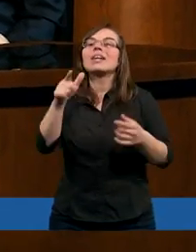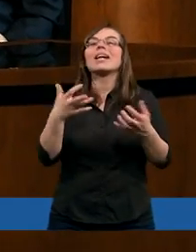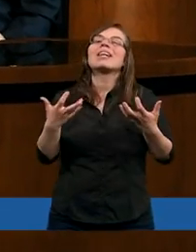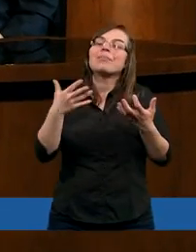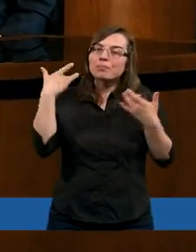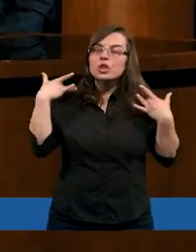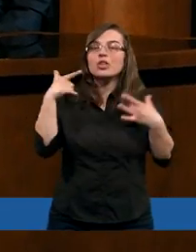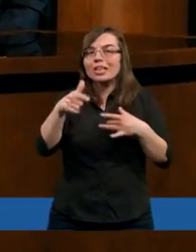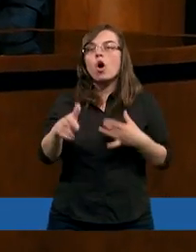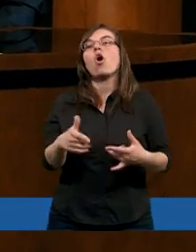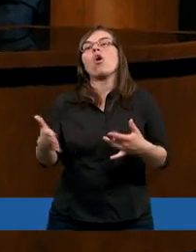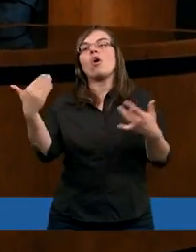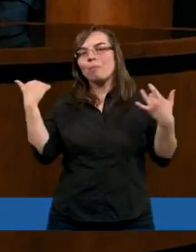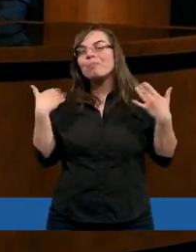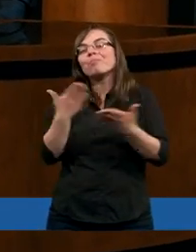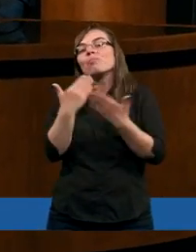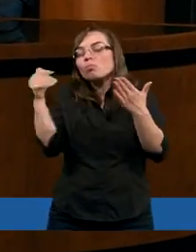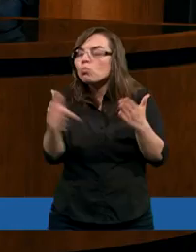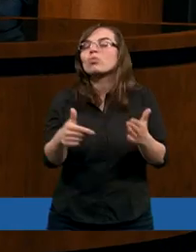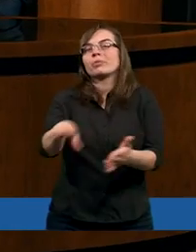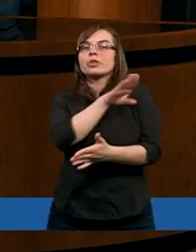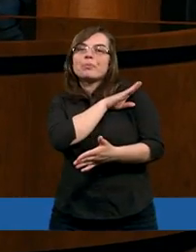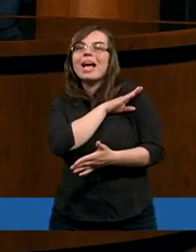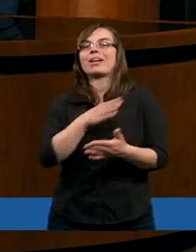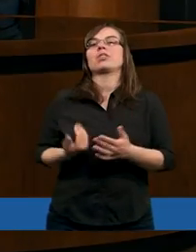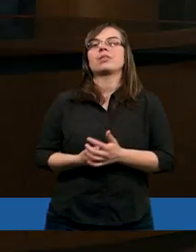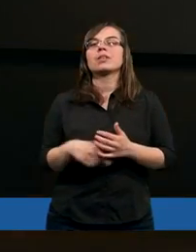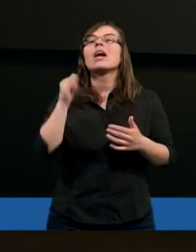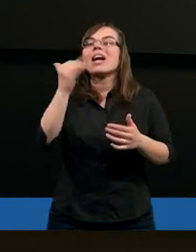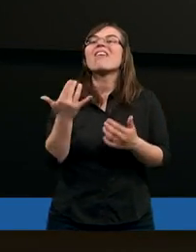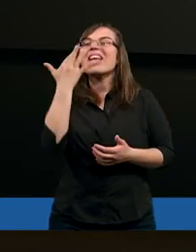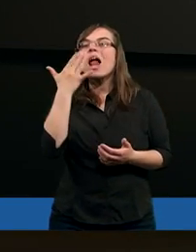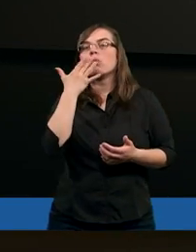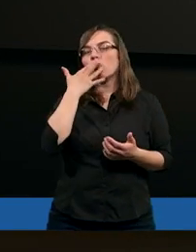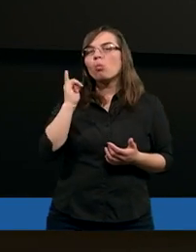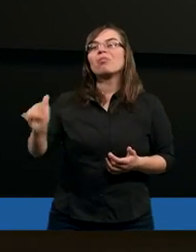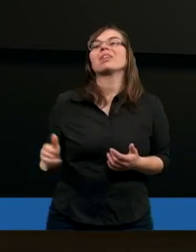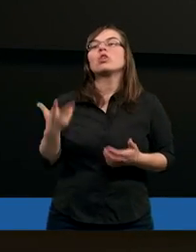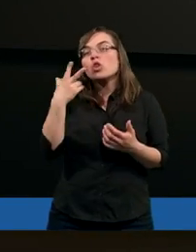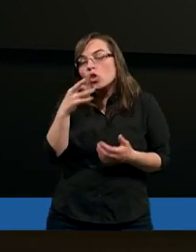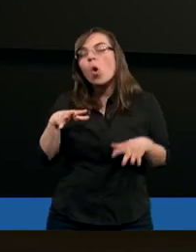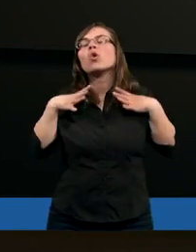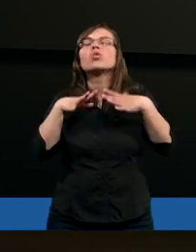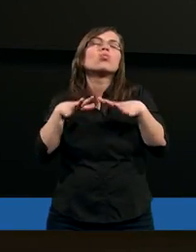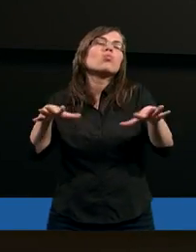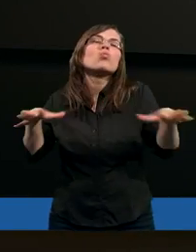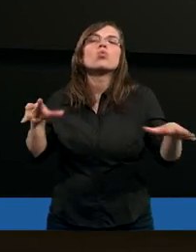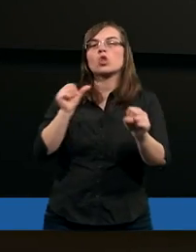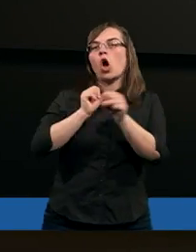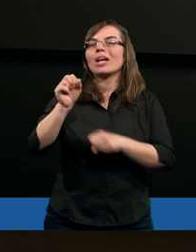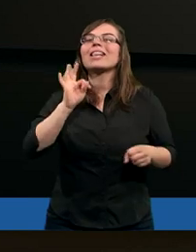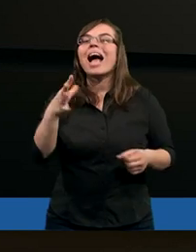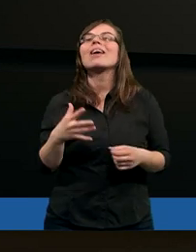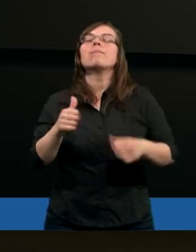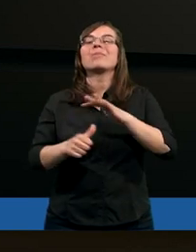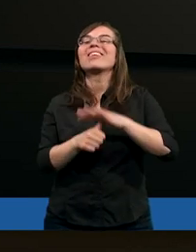zwieńczeniem tego życia była śmierć. I wielu mówi, no dużo jest takich